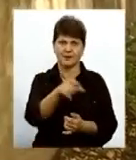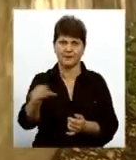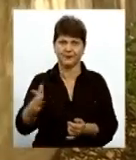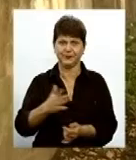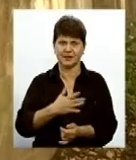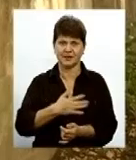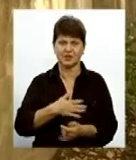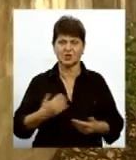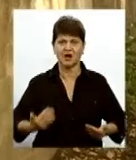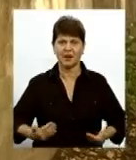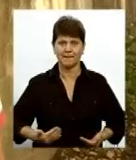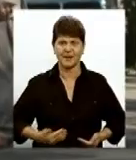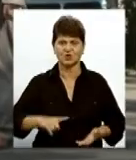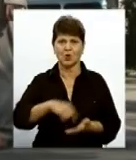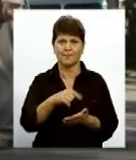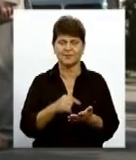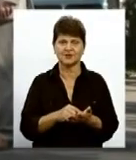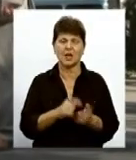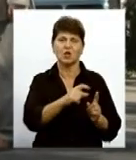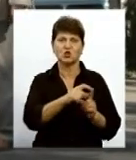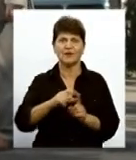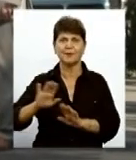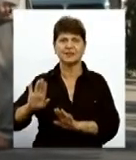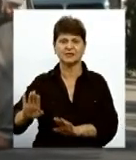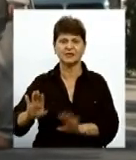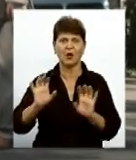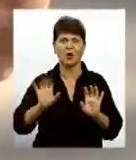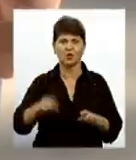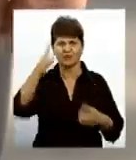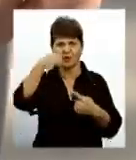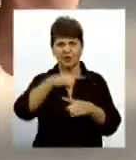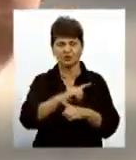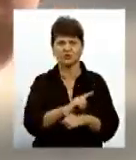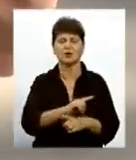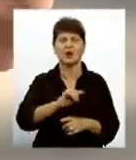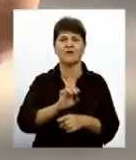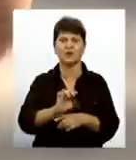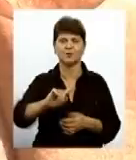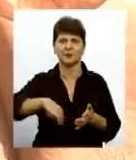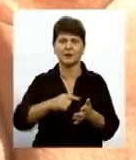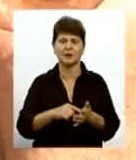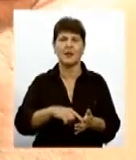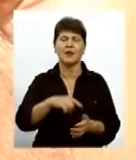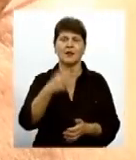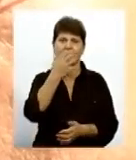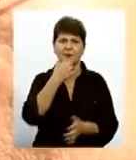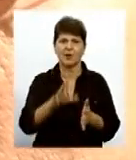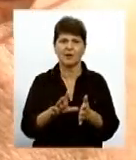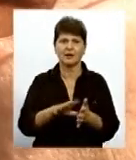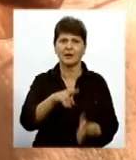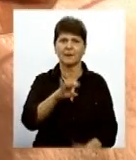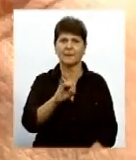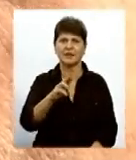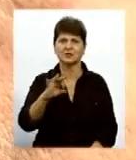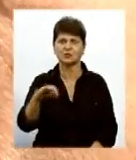мешканців, нашого міста За словами заступника головного інженера з виробничих питань, міськтеплоенерго Володимира Пісного без